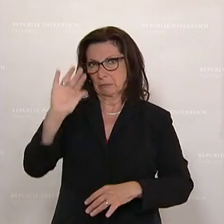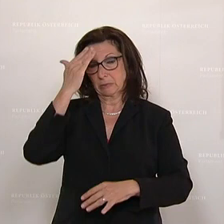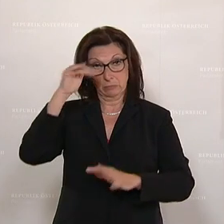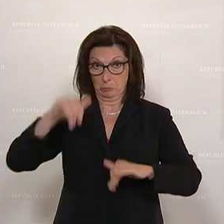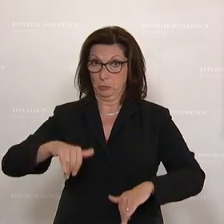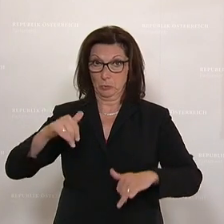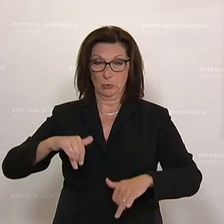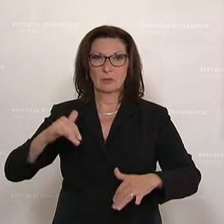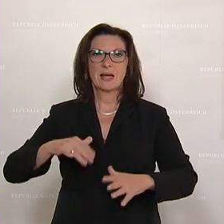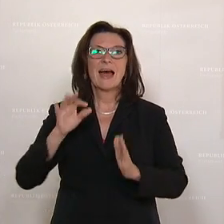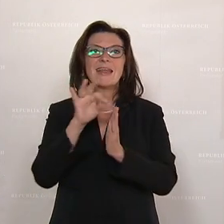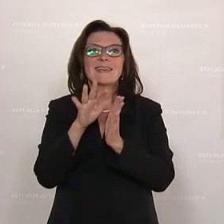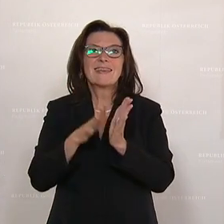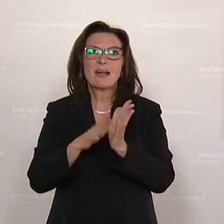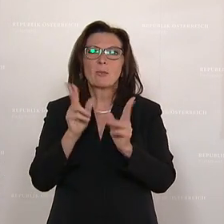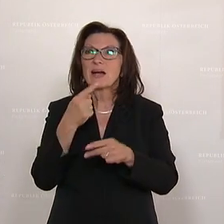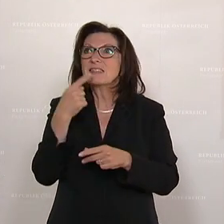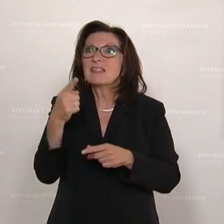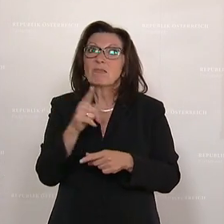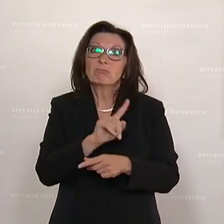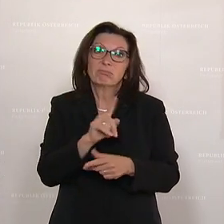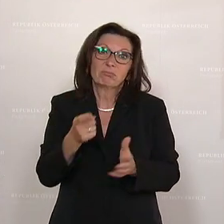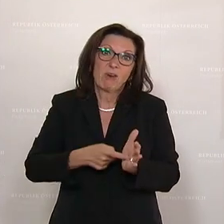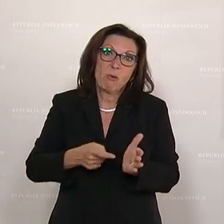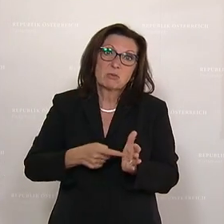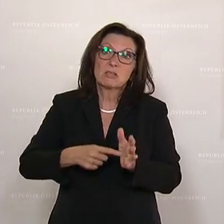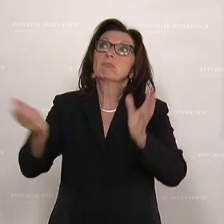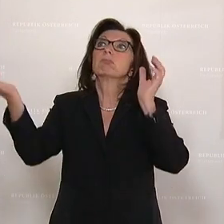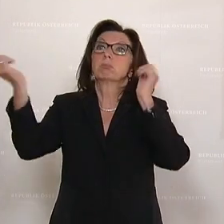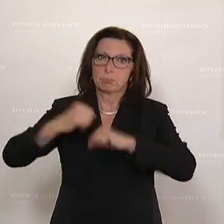finales Datum immer dann sagen, wenn es eine Einigkeit gibt, über einen Entwurf. Wir arbeiten an Hochdruck dran. an dran.